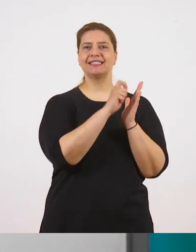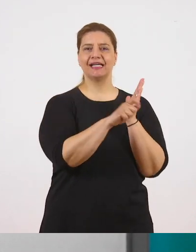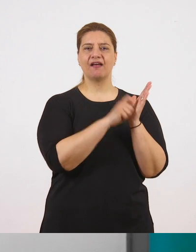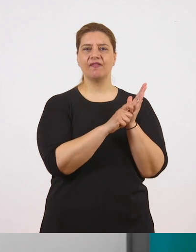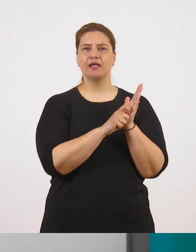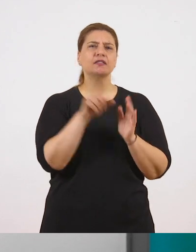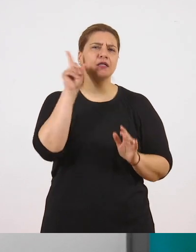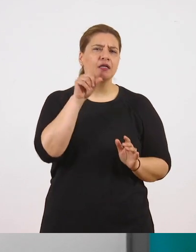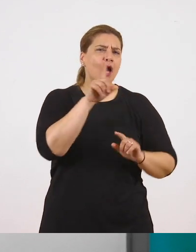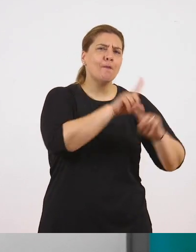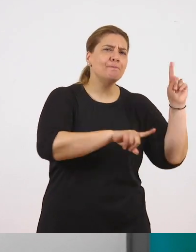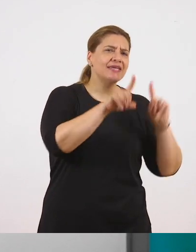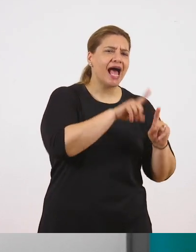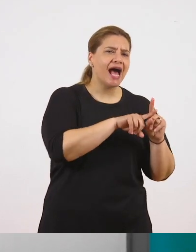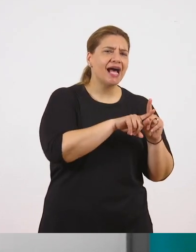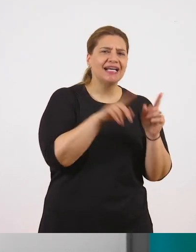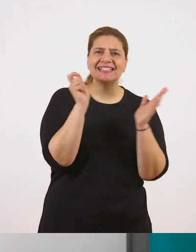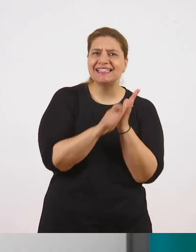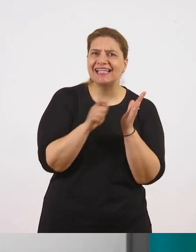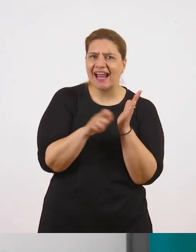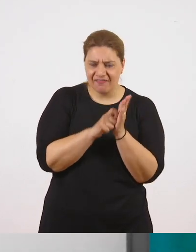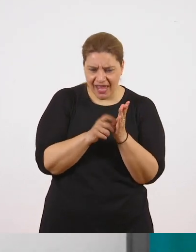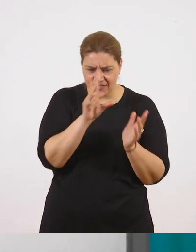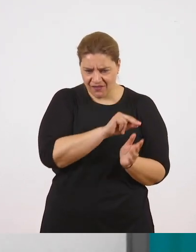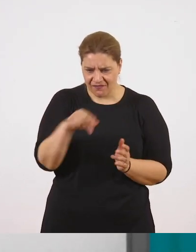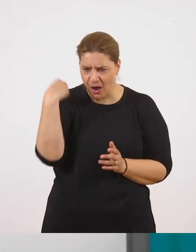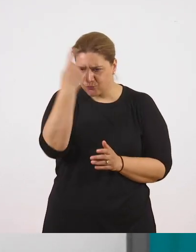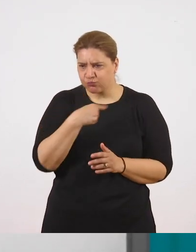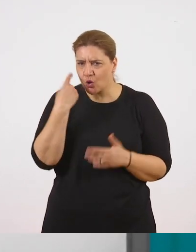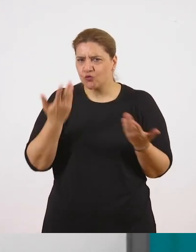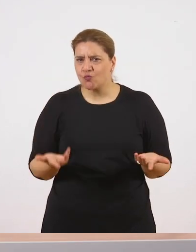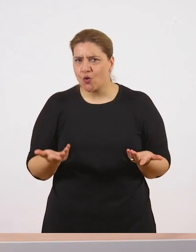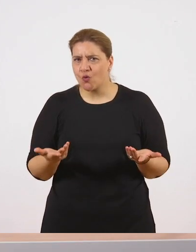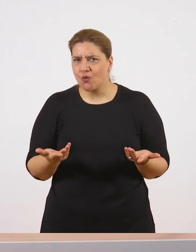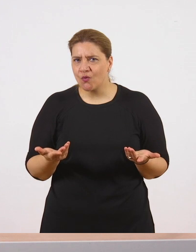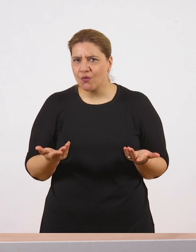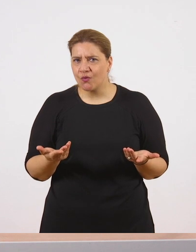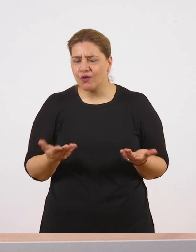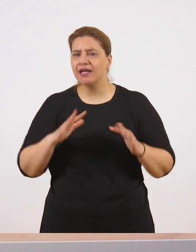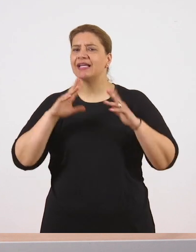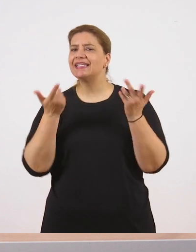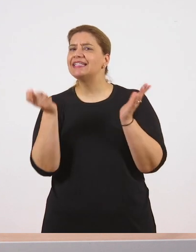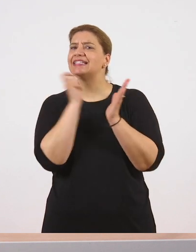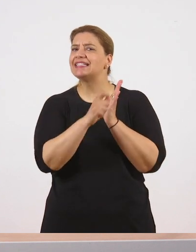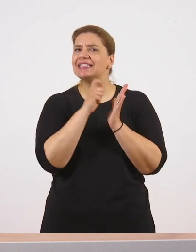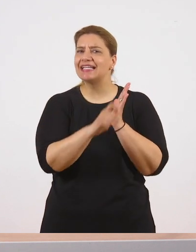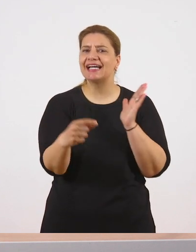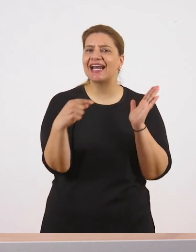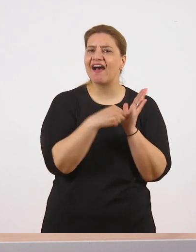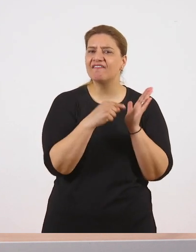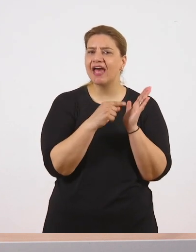Δανάη και ποια είναι η συγγραφέας. Είναι η συγγραφέας η Δανάη ή μήπως η συγγραφέας